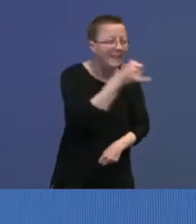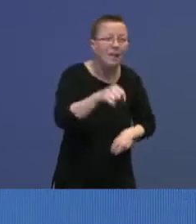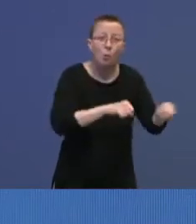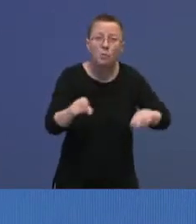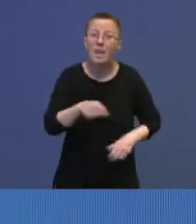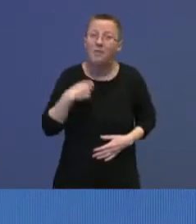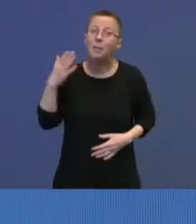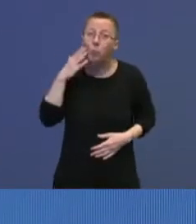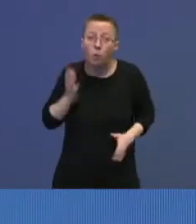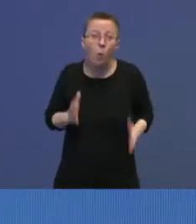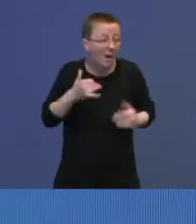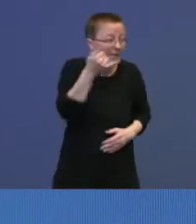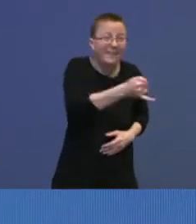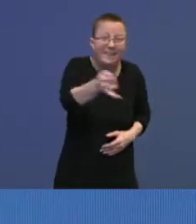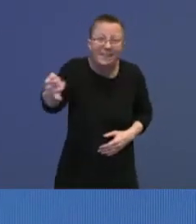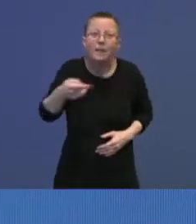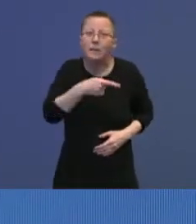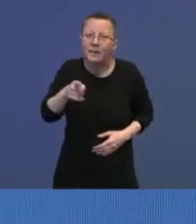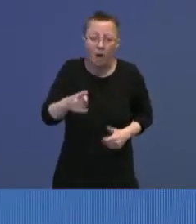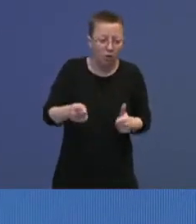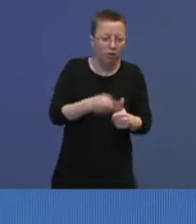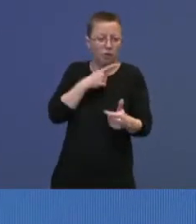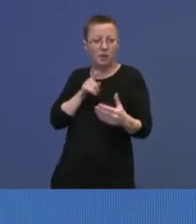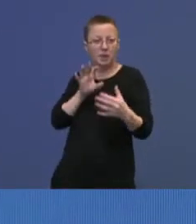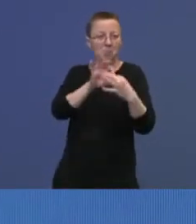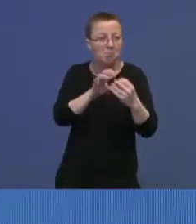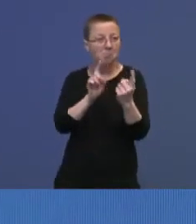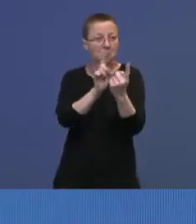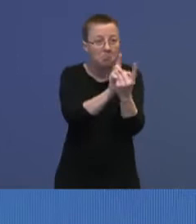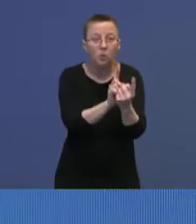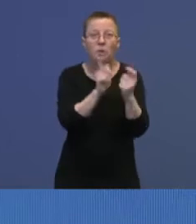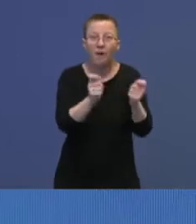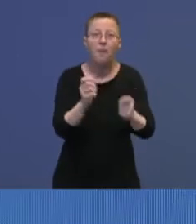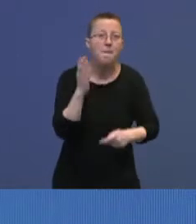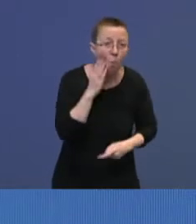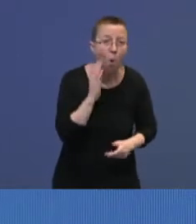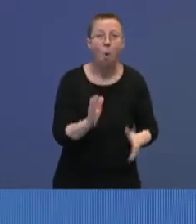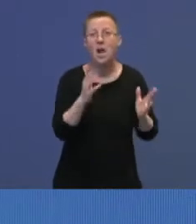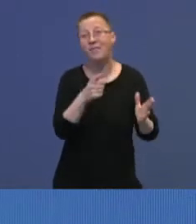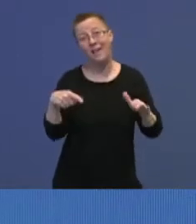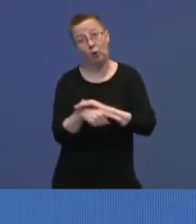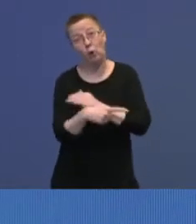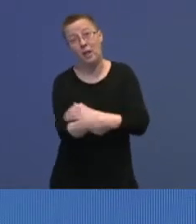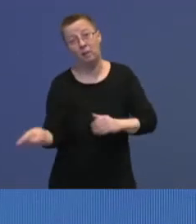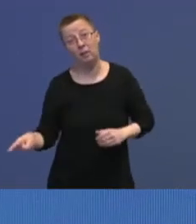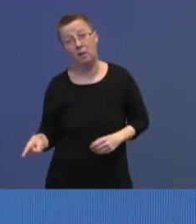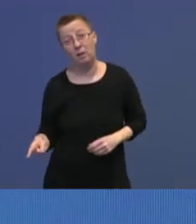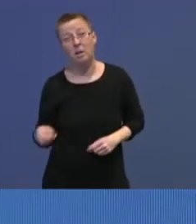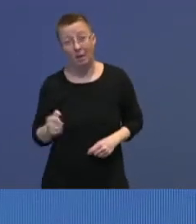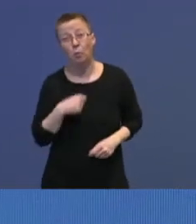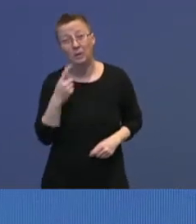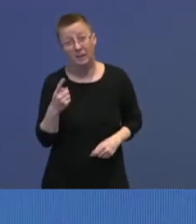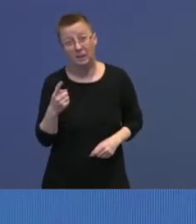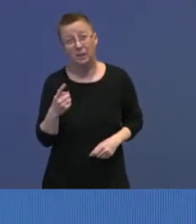bor og lever livene våre, og de står i første linje når flyktingene skal få et sted å bo og leve. La meg si